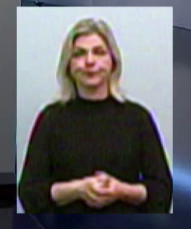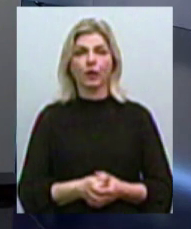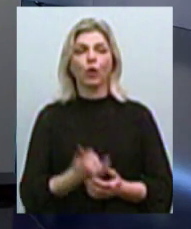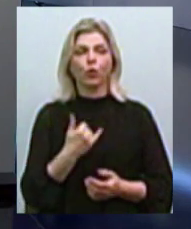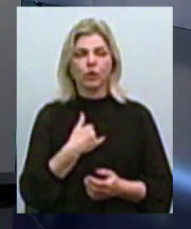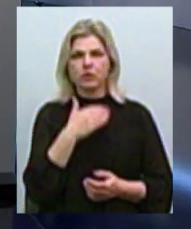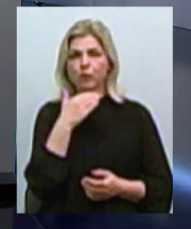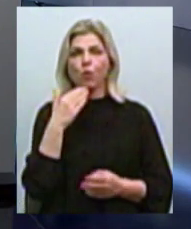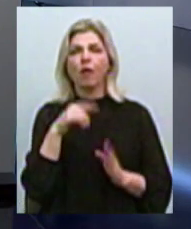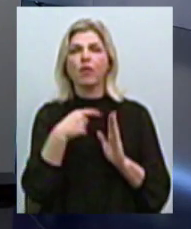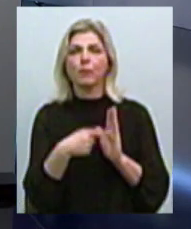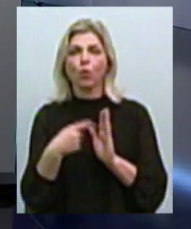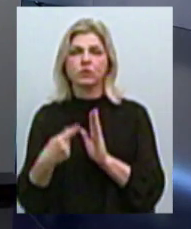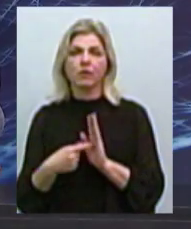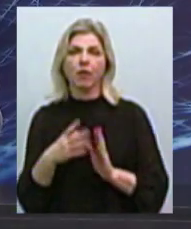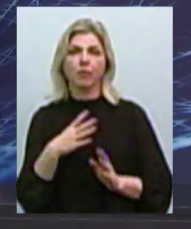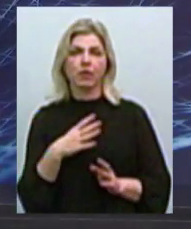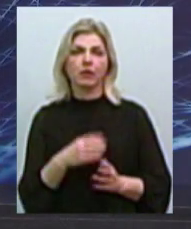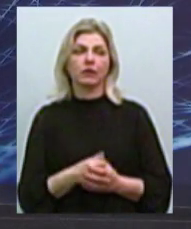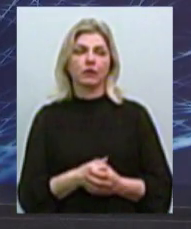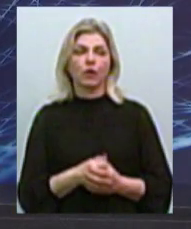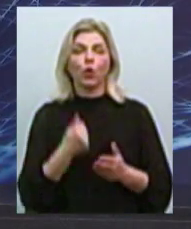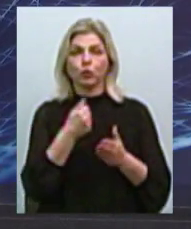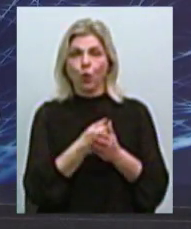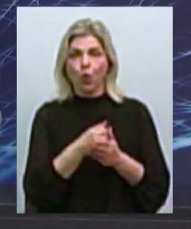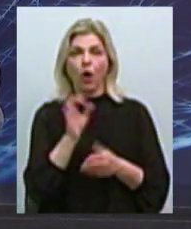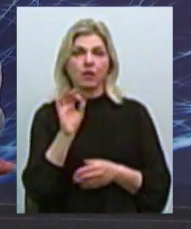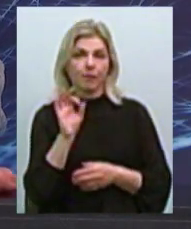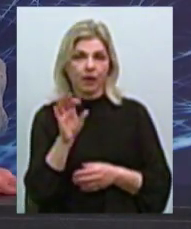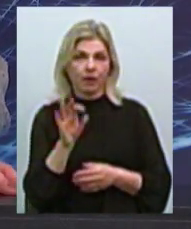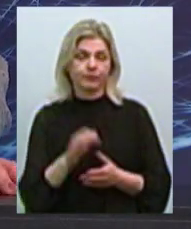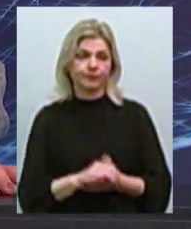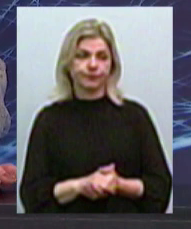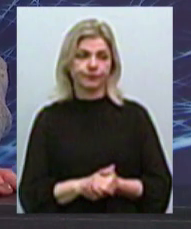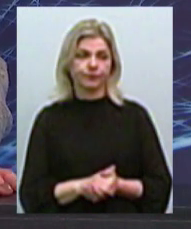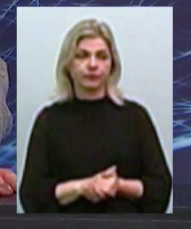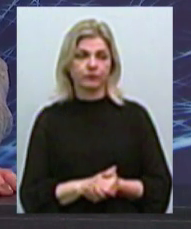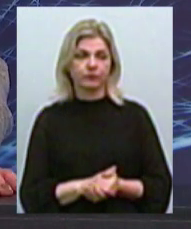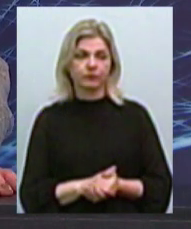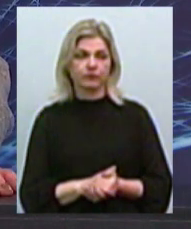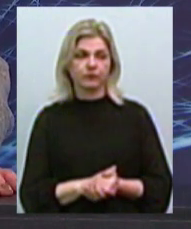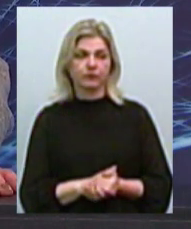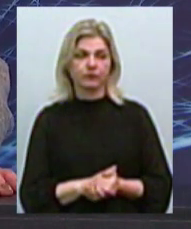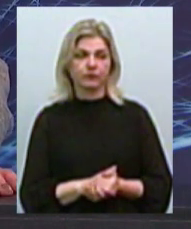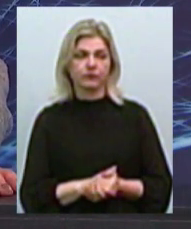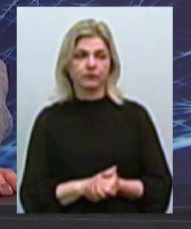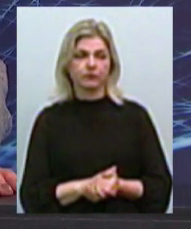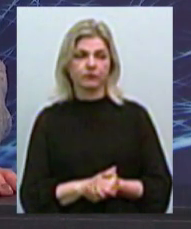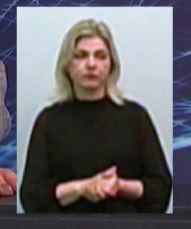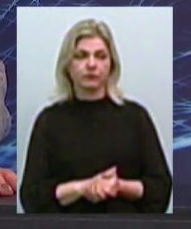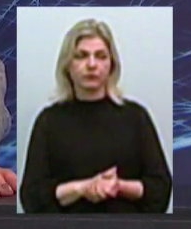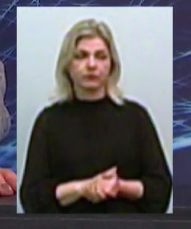вопросов было по поводу до октября месяца, по поводу трактовки